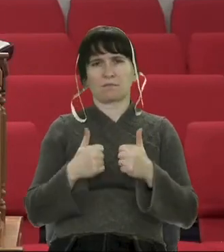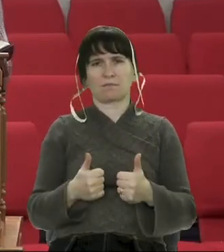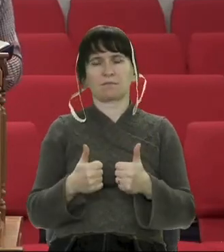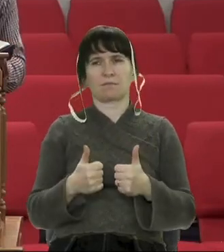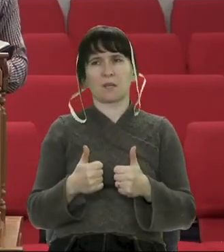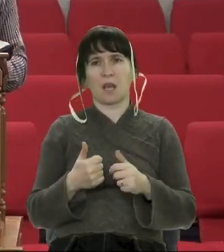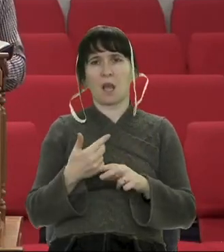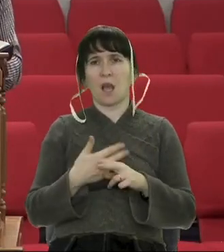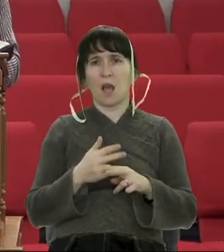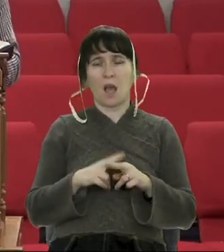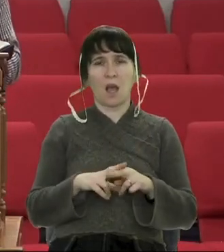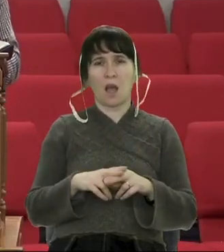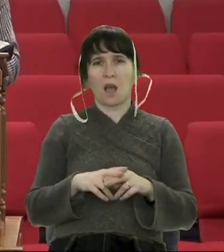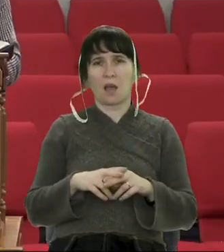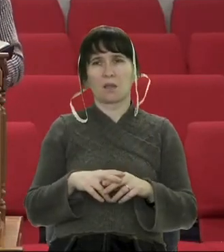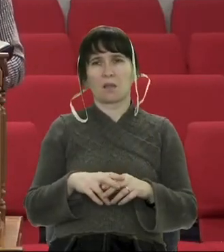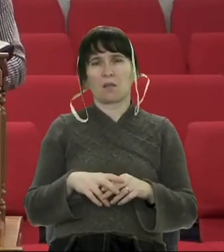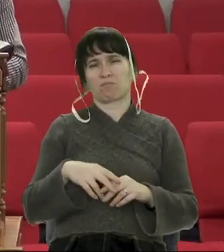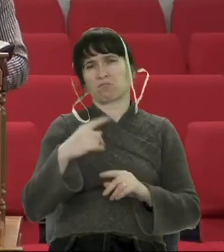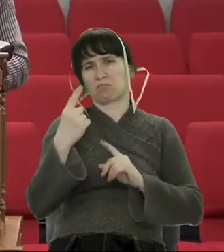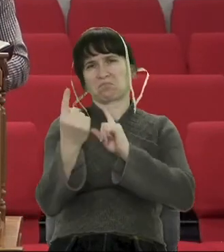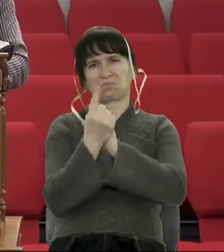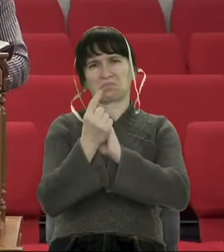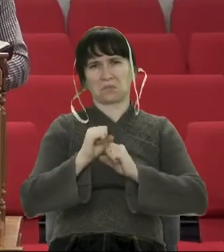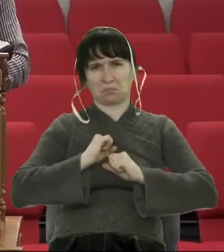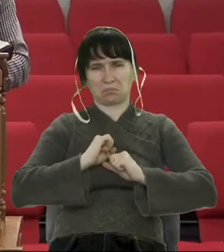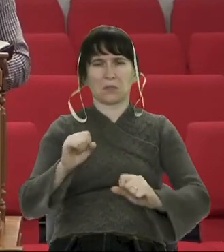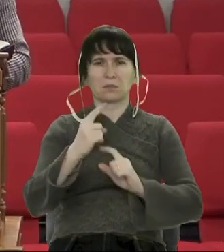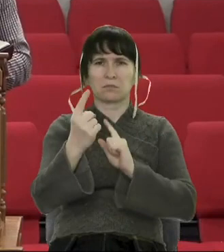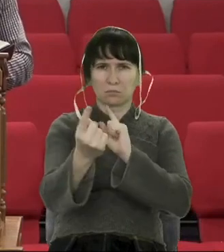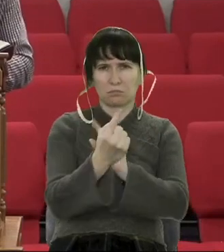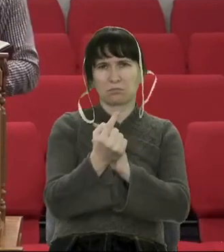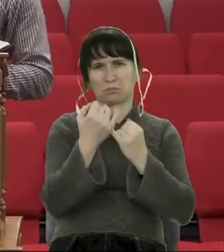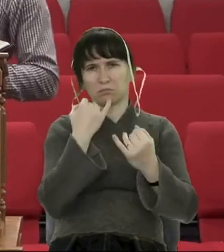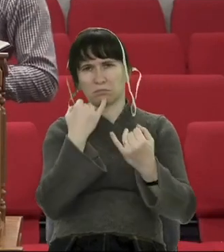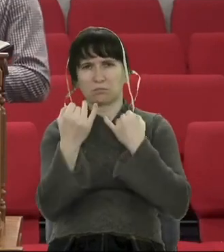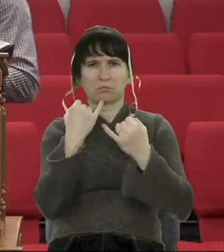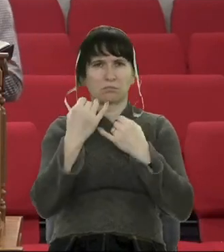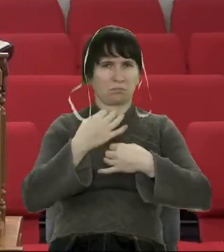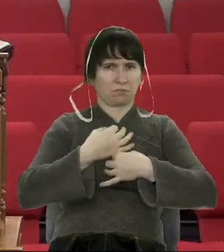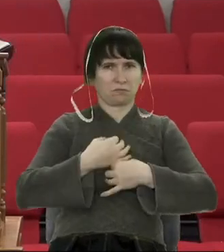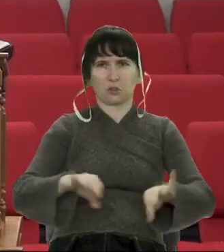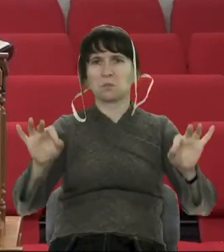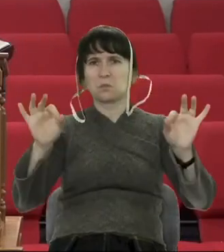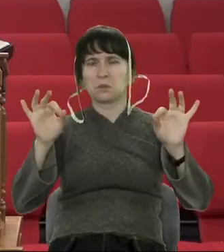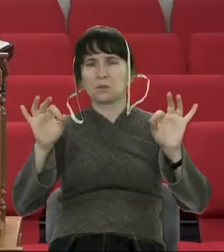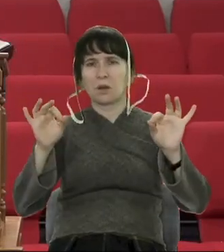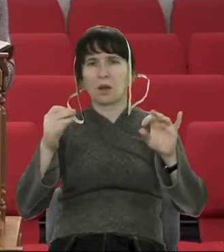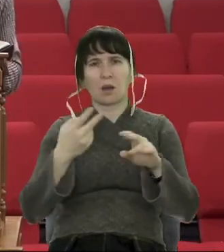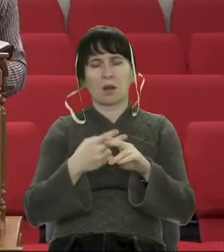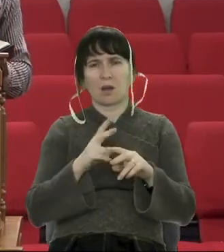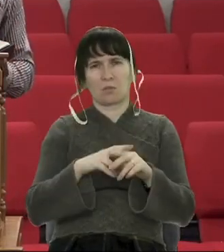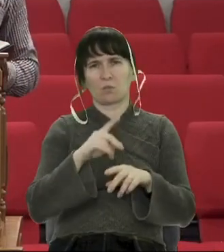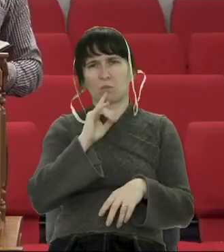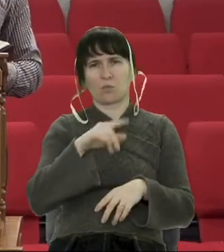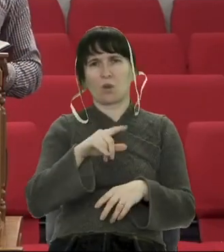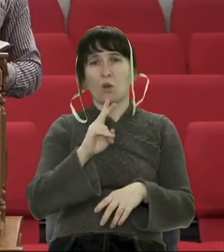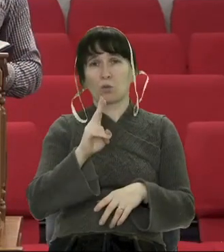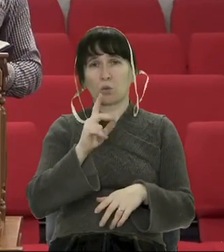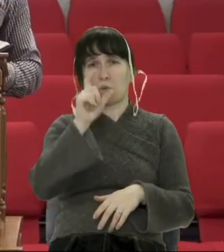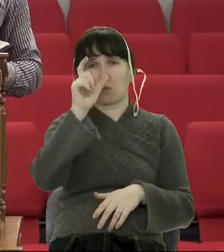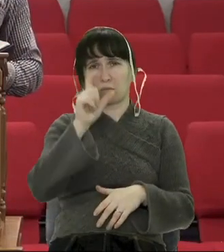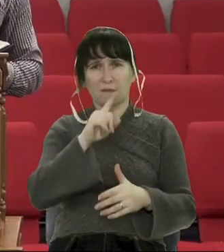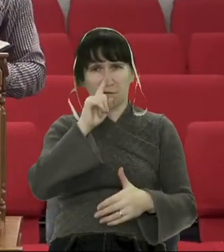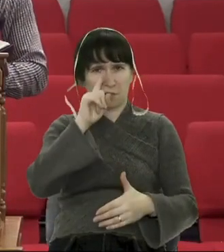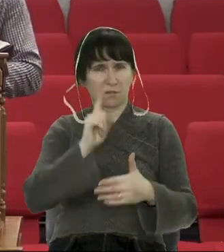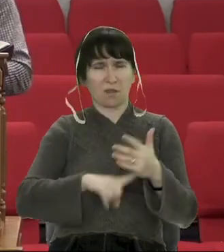Це ті люди, які не уникають прямих розмов. Яких, якщо щось тербує, і йдеш і питаєш.